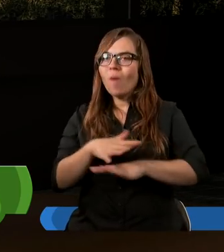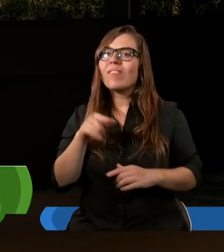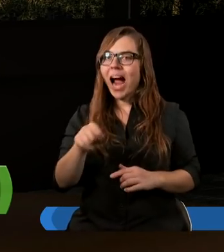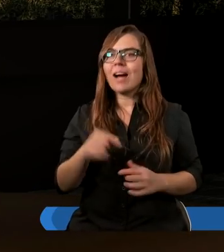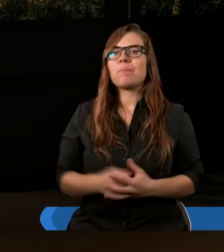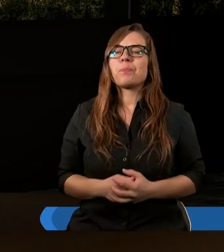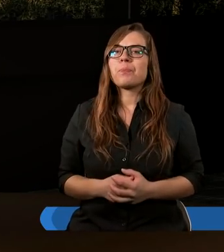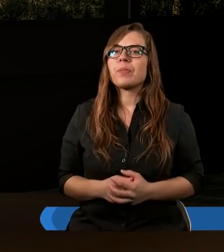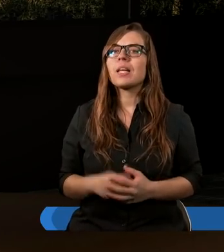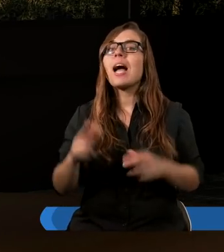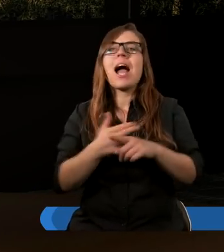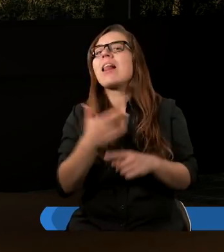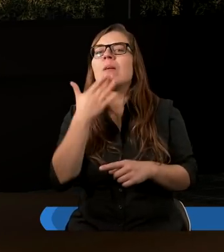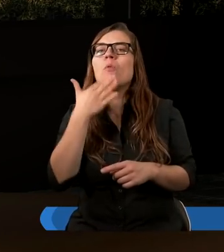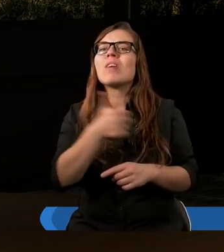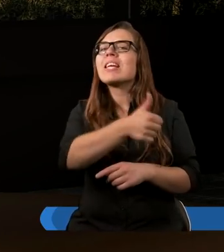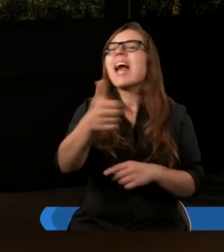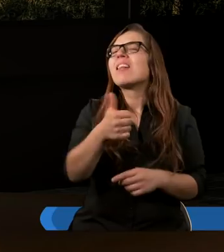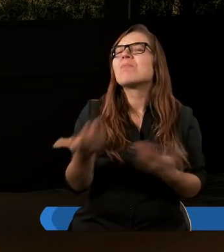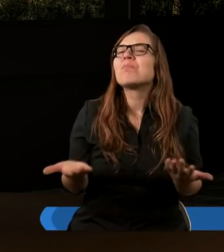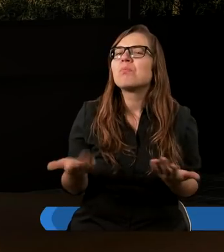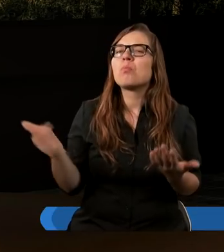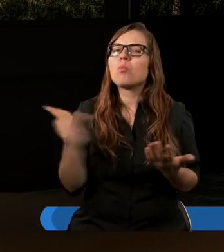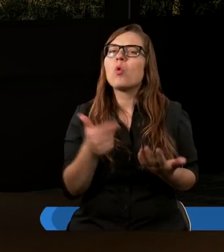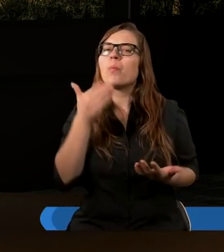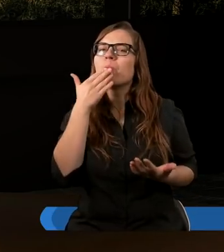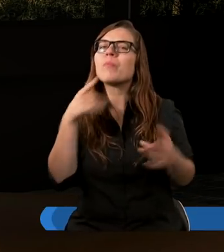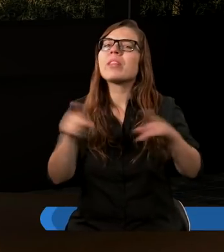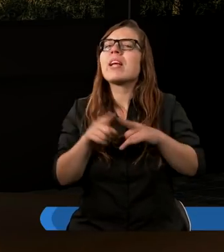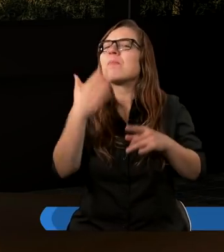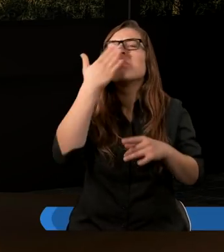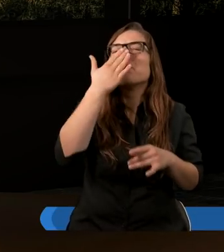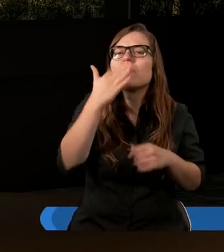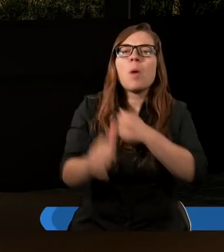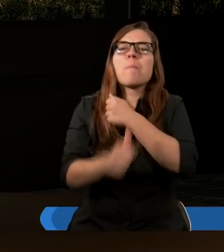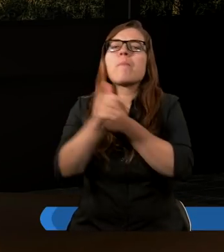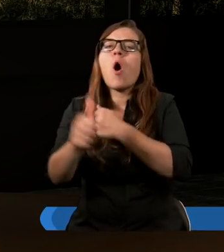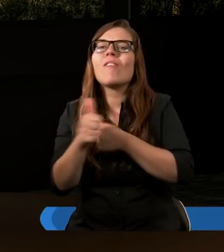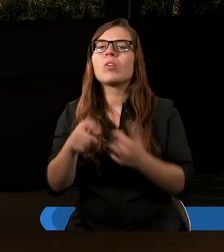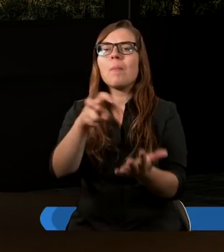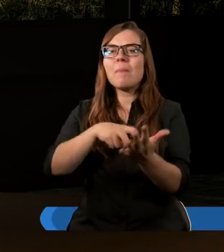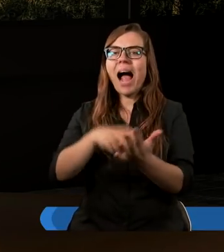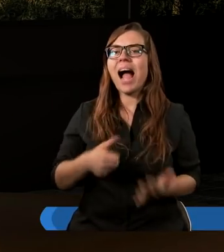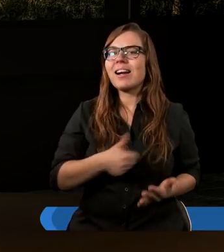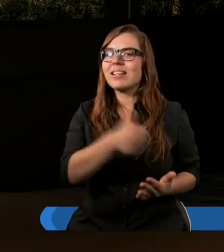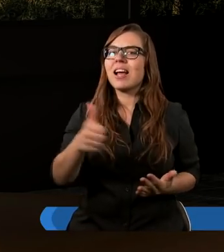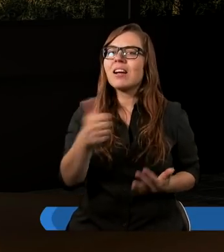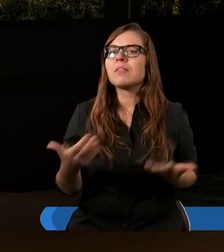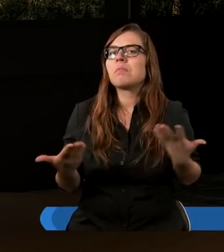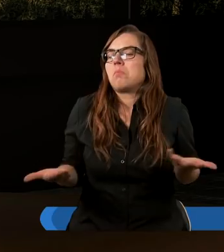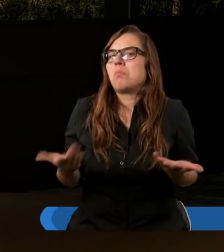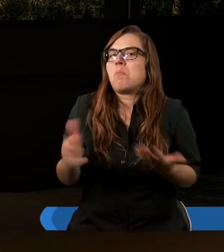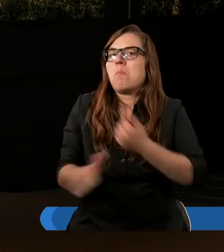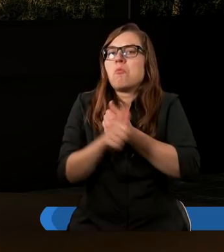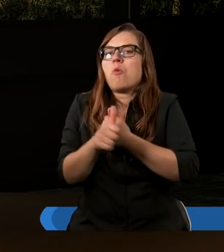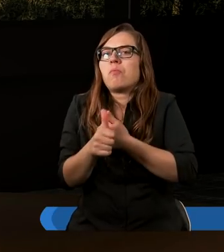Więc kiedy mówimy o jedności, to też musimy mówić właśnie o to, co powoduje braku jedności. Co powoduje to,